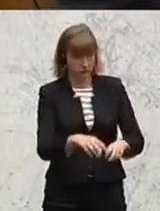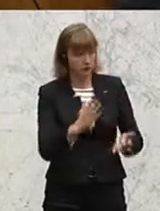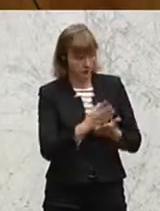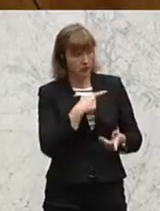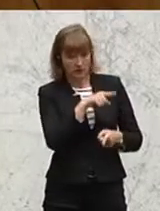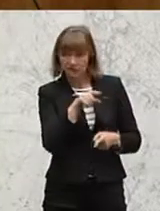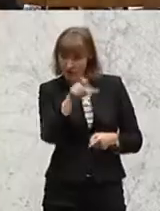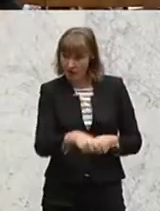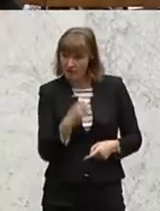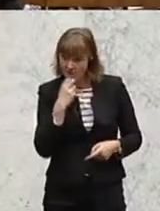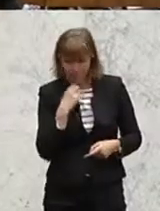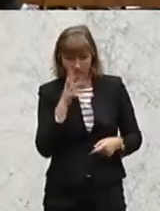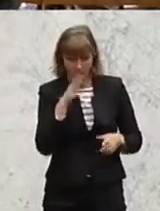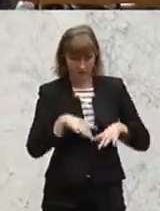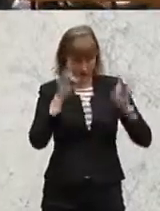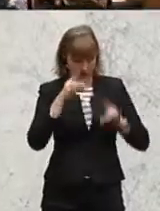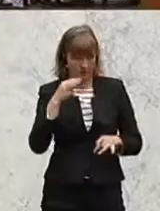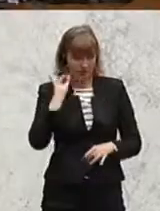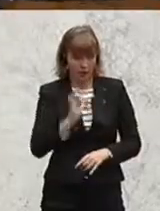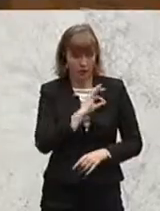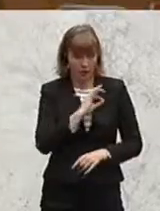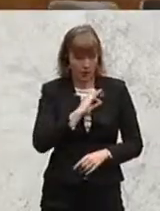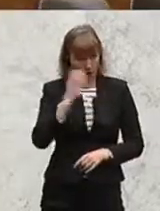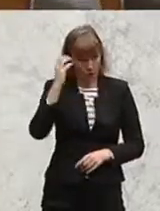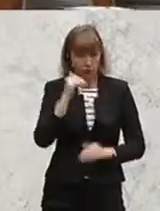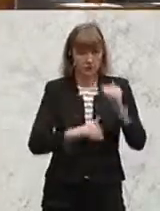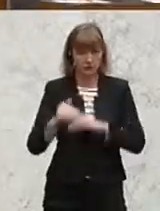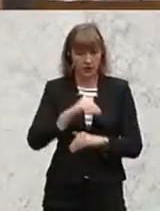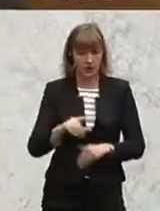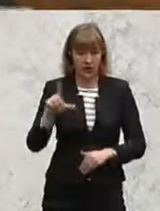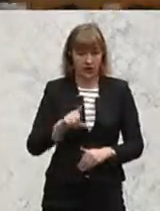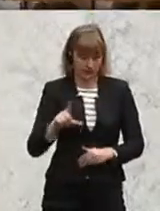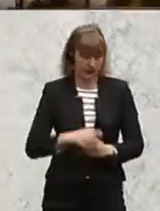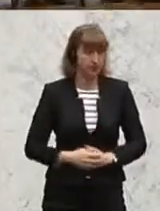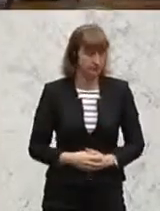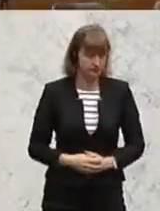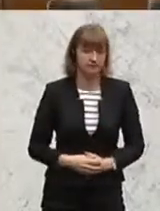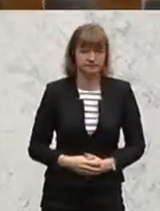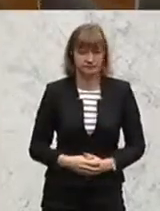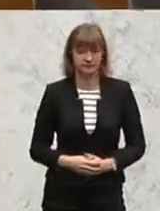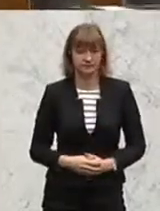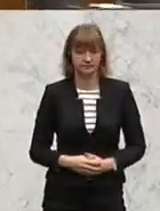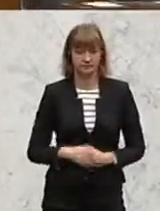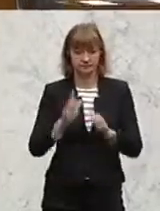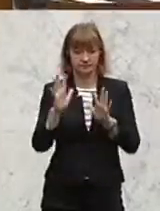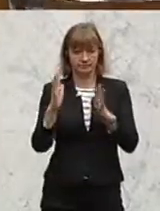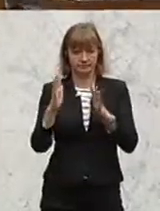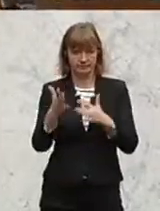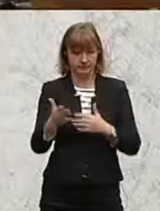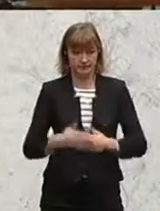Kollegin Königsberger-Liedrich. Für Walter Rosenglanz von der FPÖ ist die Bildungspolitik der Ministerin